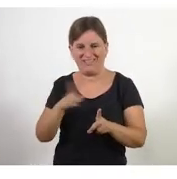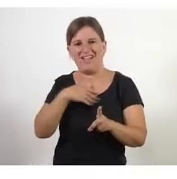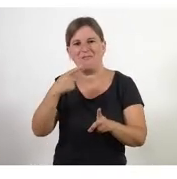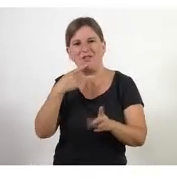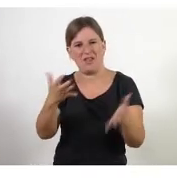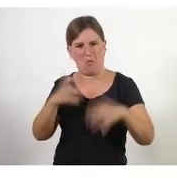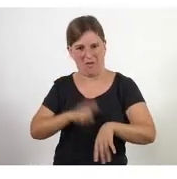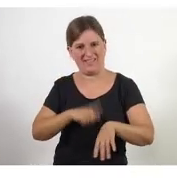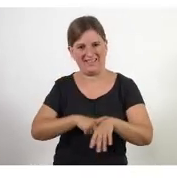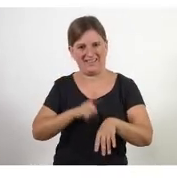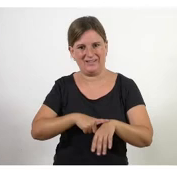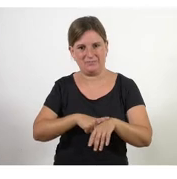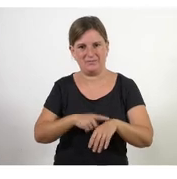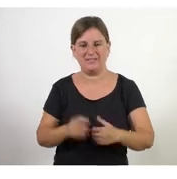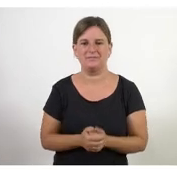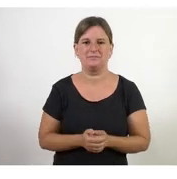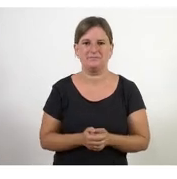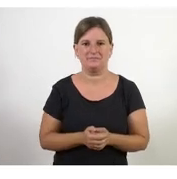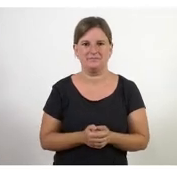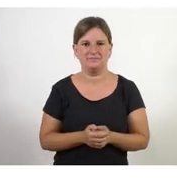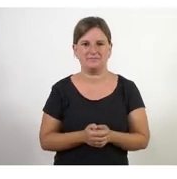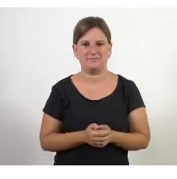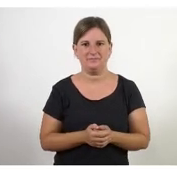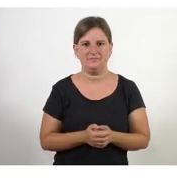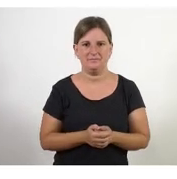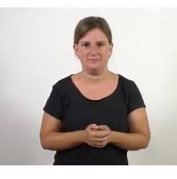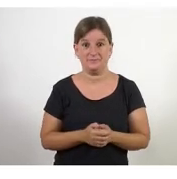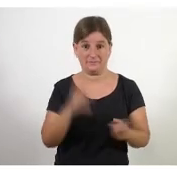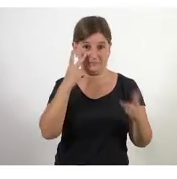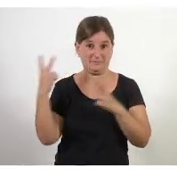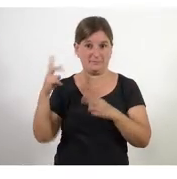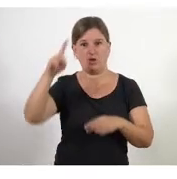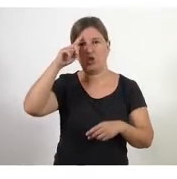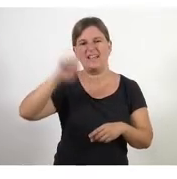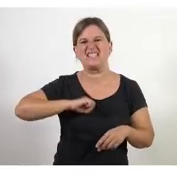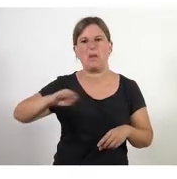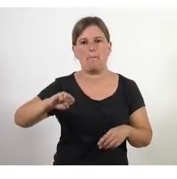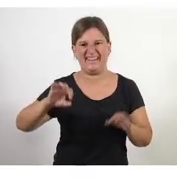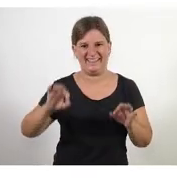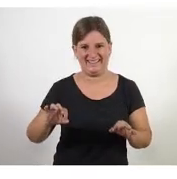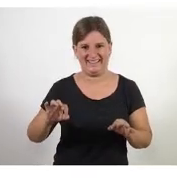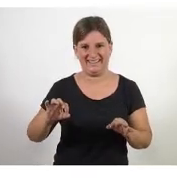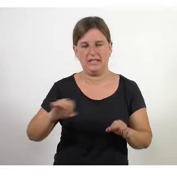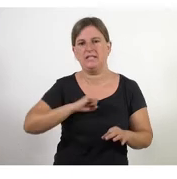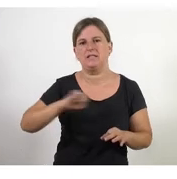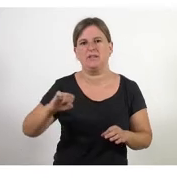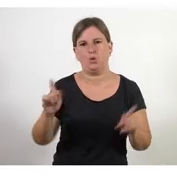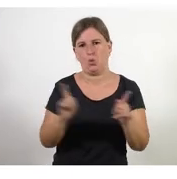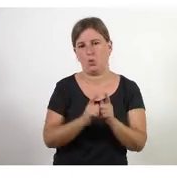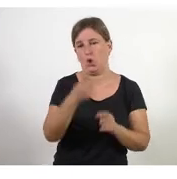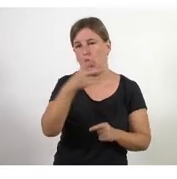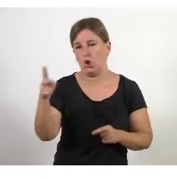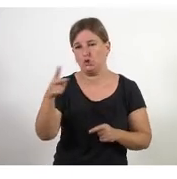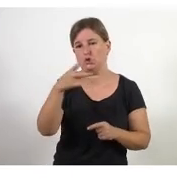des d'aquí entrem amb un esprim que normalment els esprims sonen ser curts entre dos i quatre